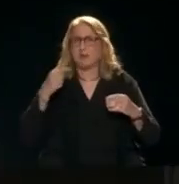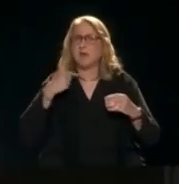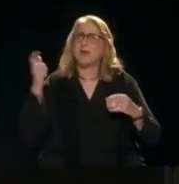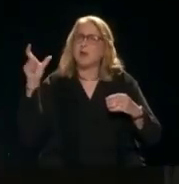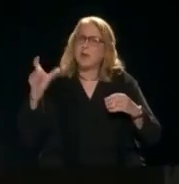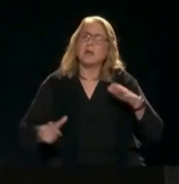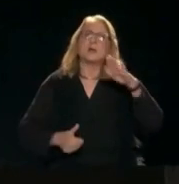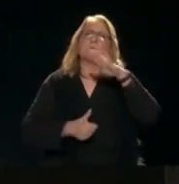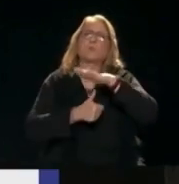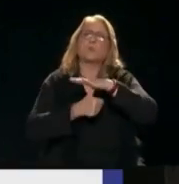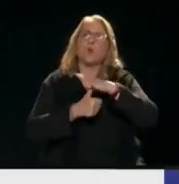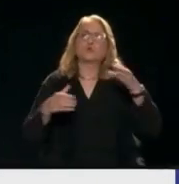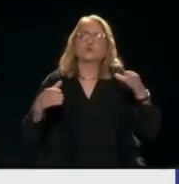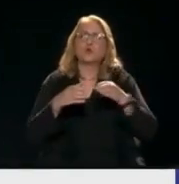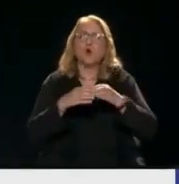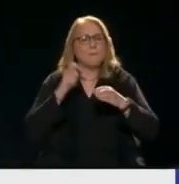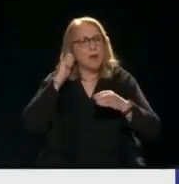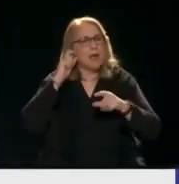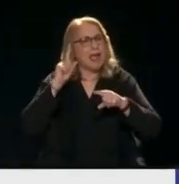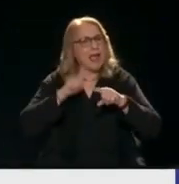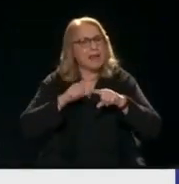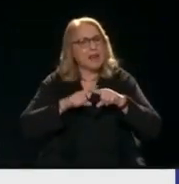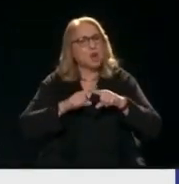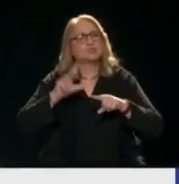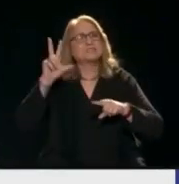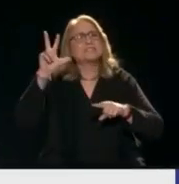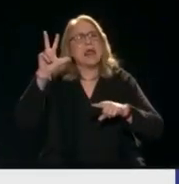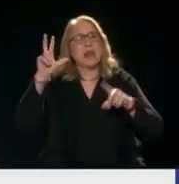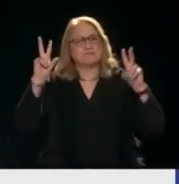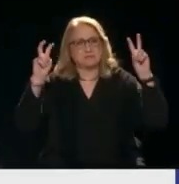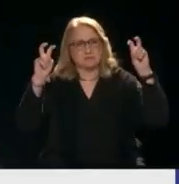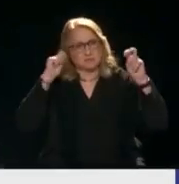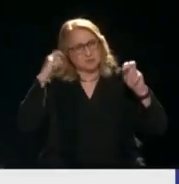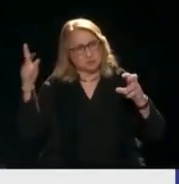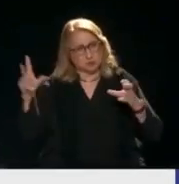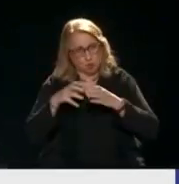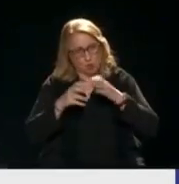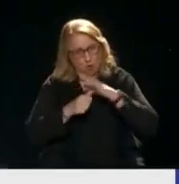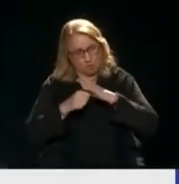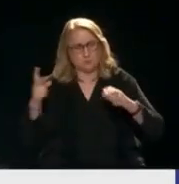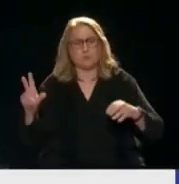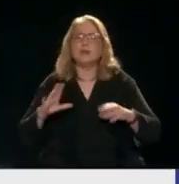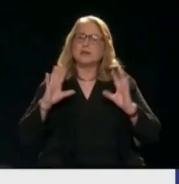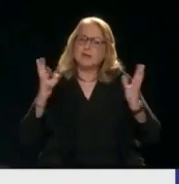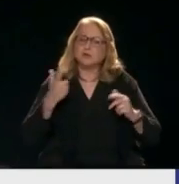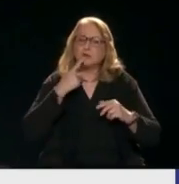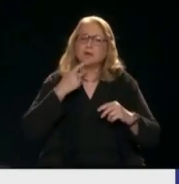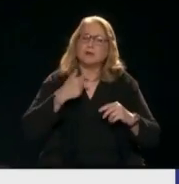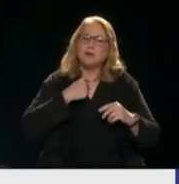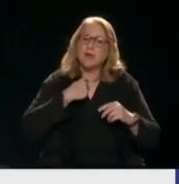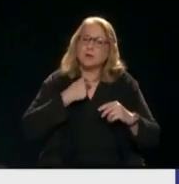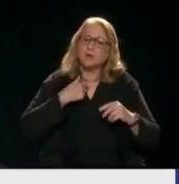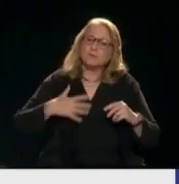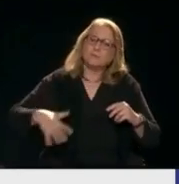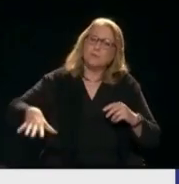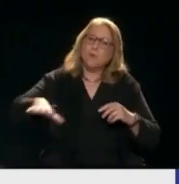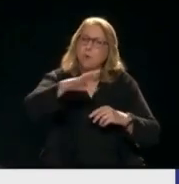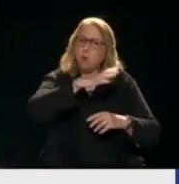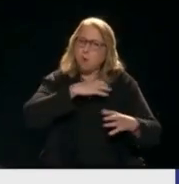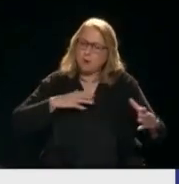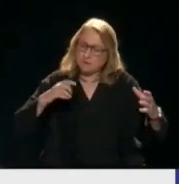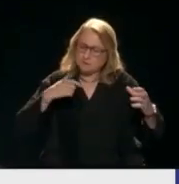Αν το θέλετε Τουλάχιστον έτσι όπως είναι το περιβάλλον Θα δούμε ότι θα είναι όλοι μαζί Τουλάχιστον όσο θα μπορέσουν Για να